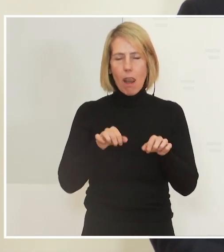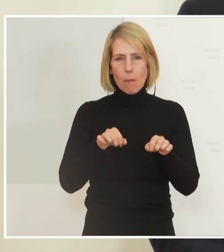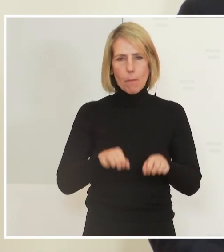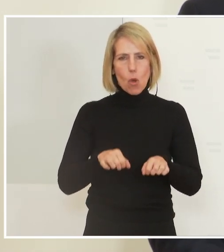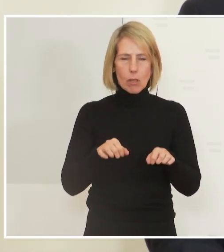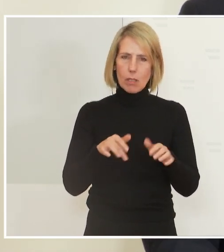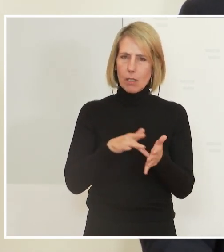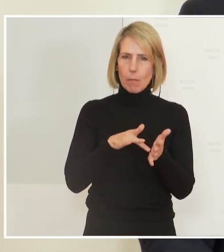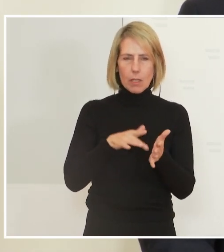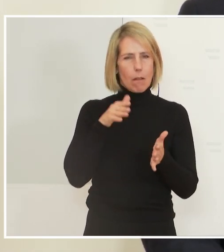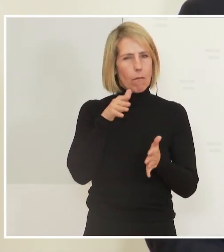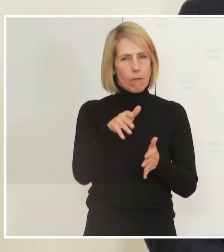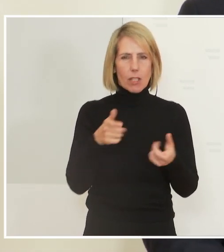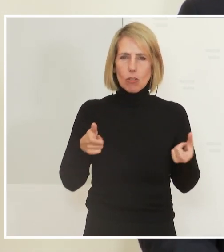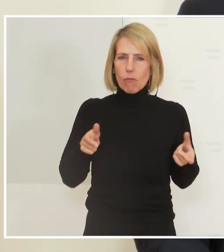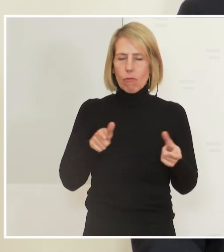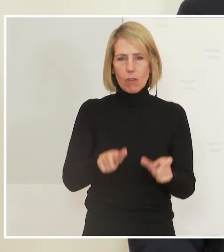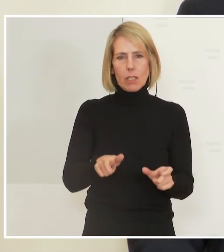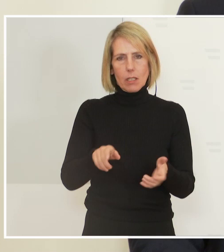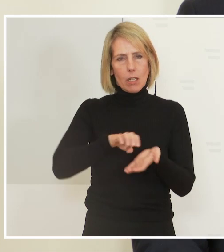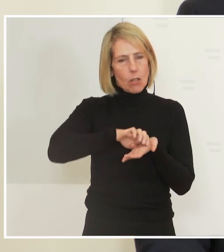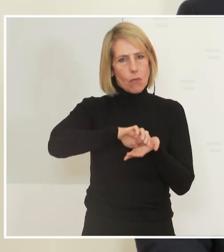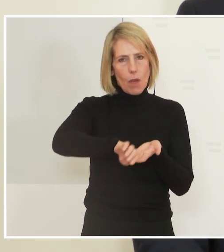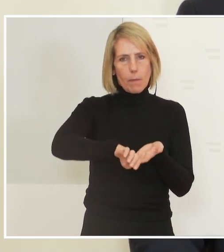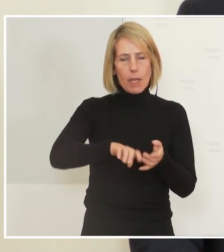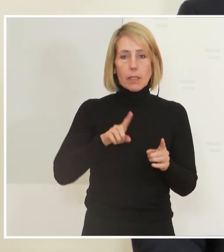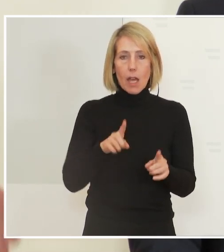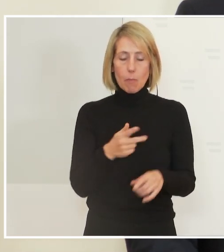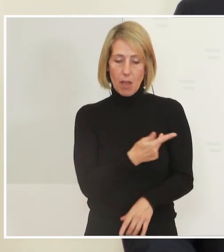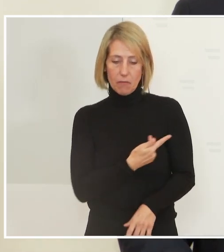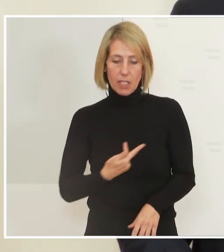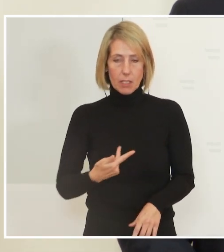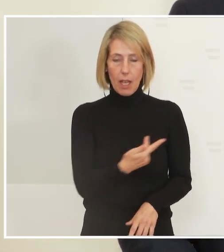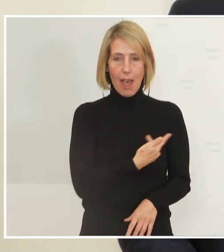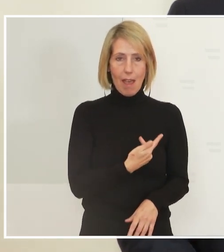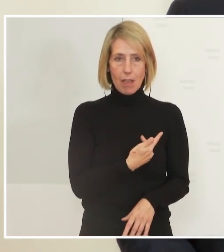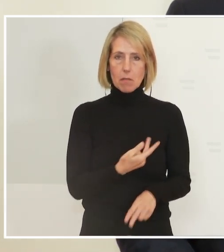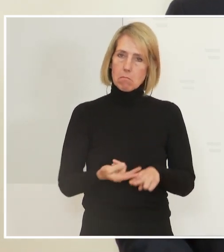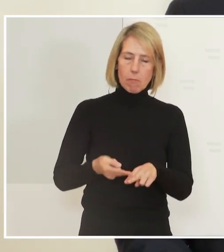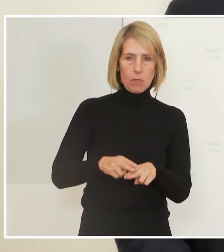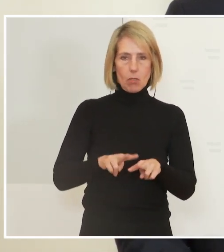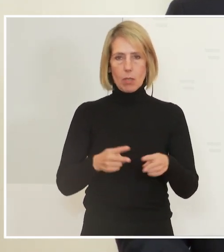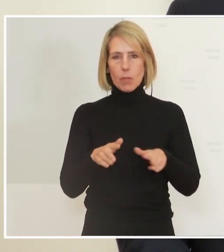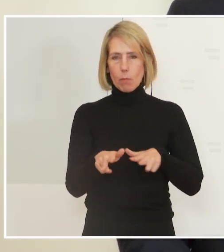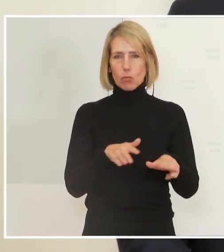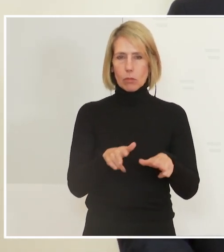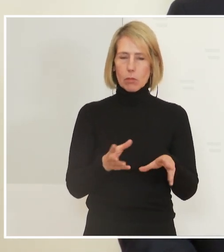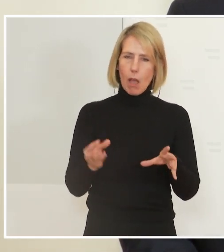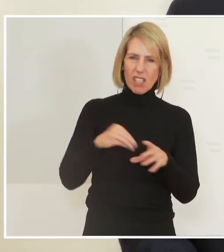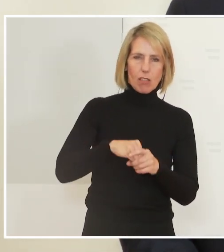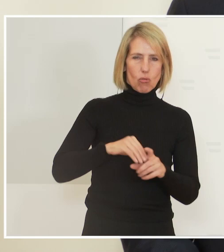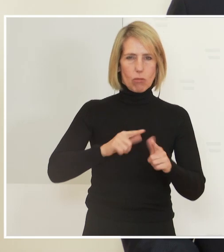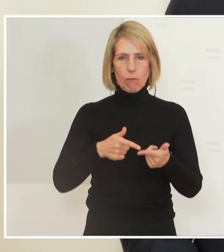verhindern und vermeiden. Das einzige ist, das können wir drei oder auch die gesamte Bundesregierung geschlossen inklusive alle